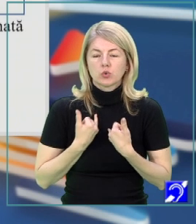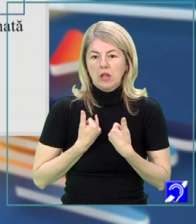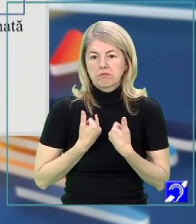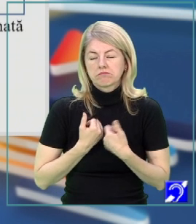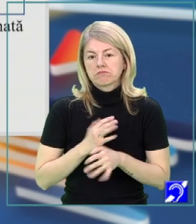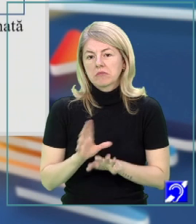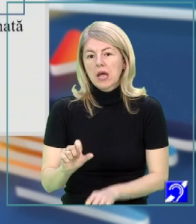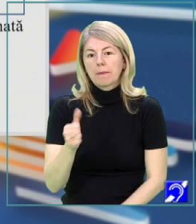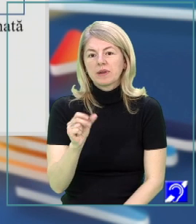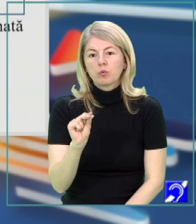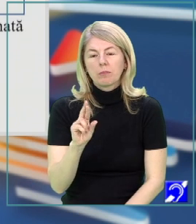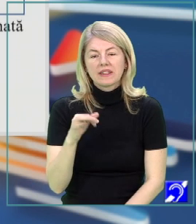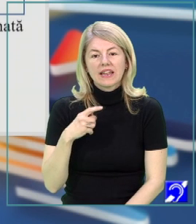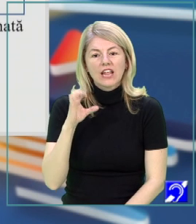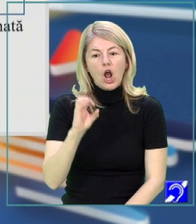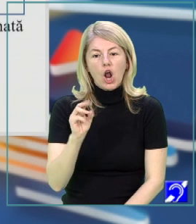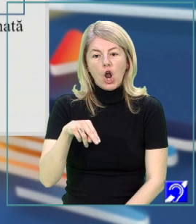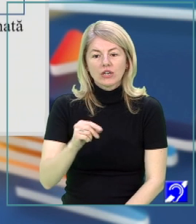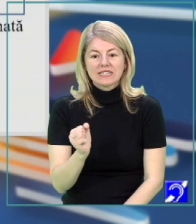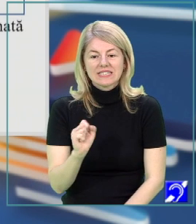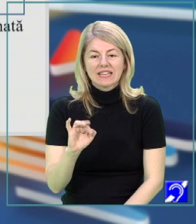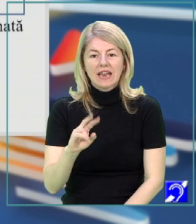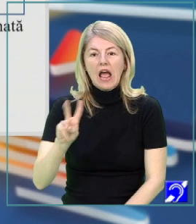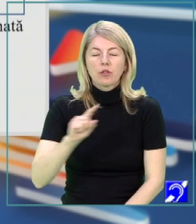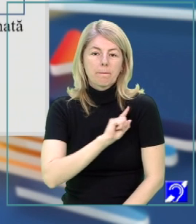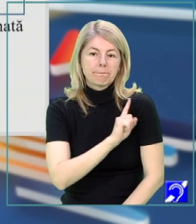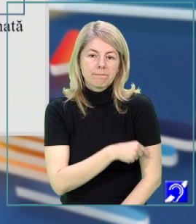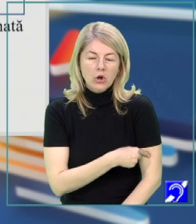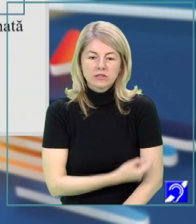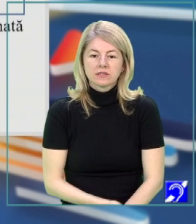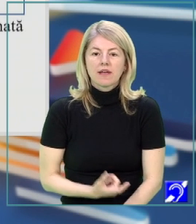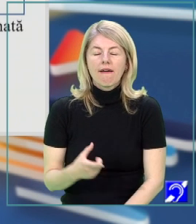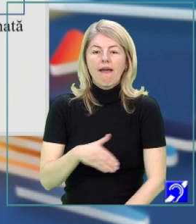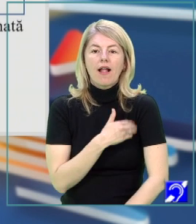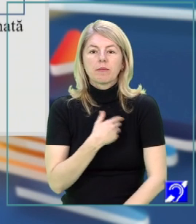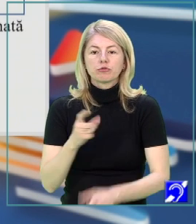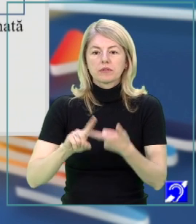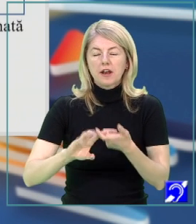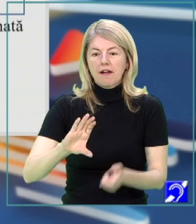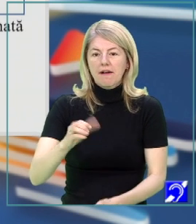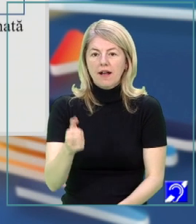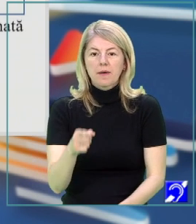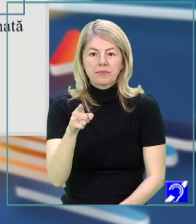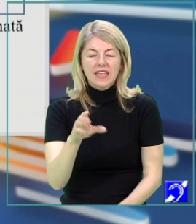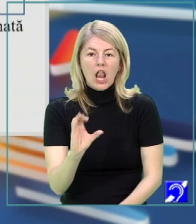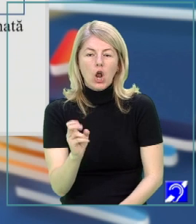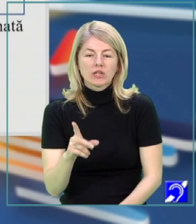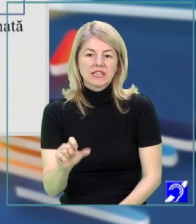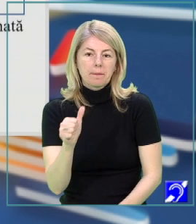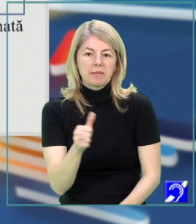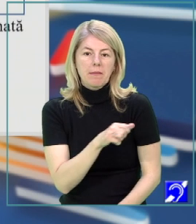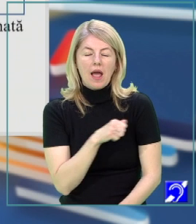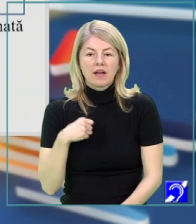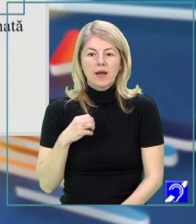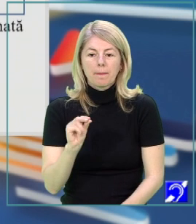Primul predicat este consideră, al doilea este poți. Elementul de relație este că el consideră prima propoziție, că